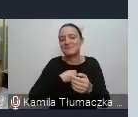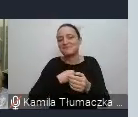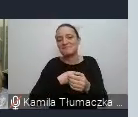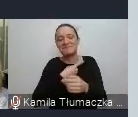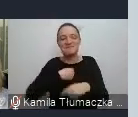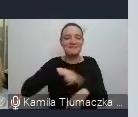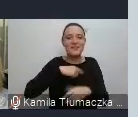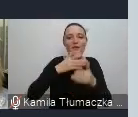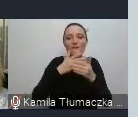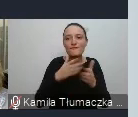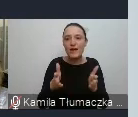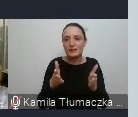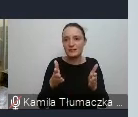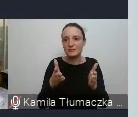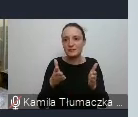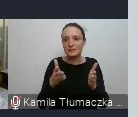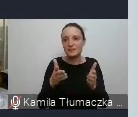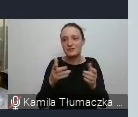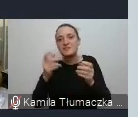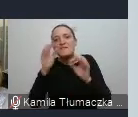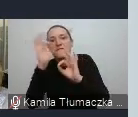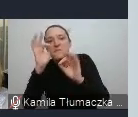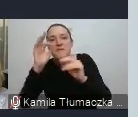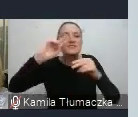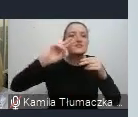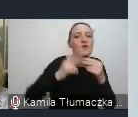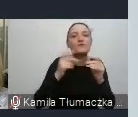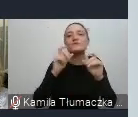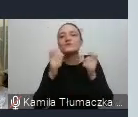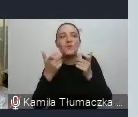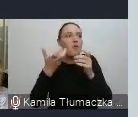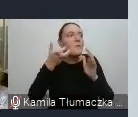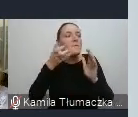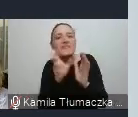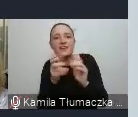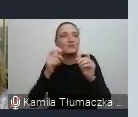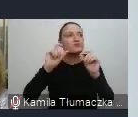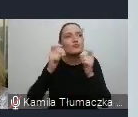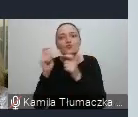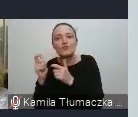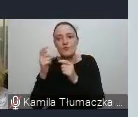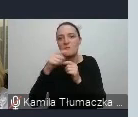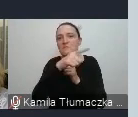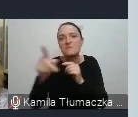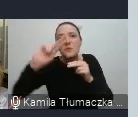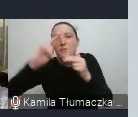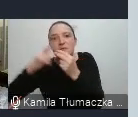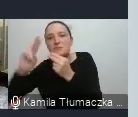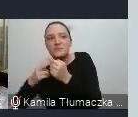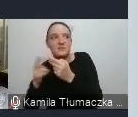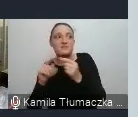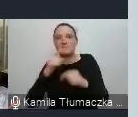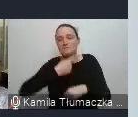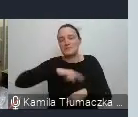rodzaju sugestie, czekamy na Państwa informacje zwrotne. Zawsze nam to pozwala, że tak powiem, inspirować się przy